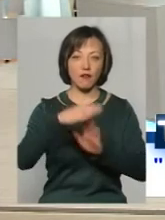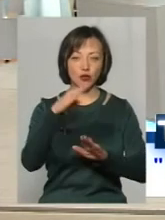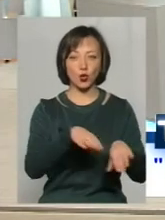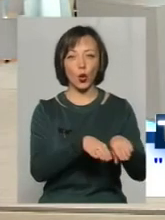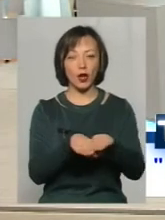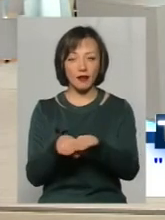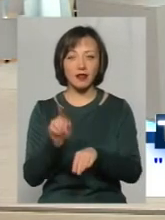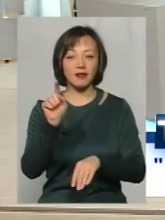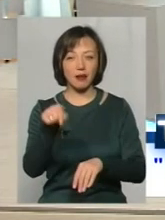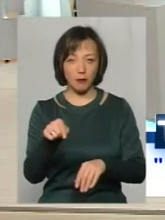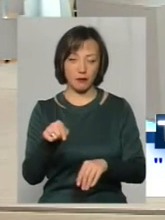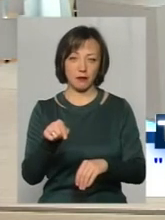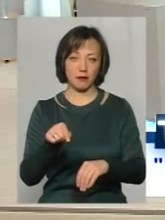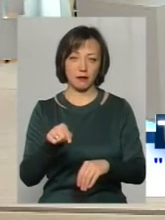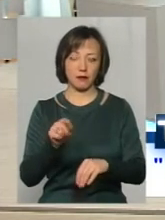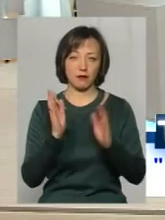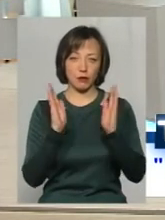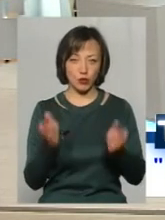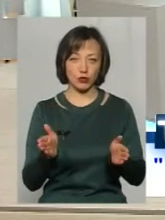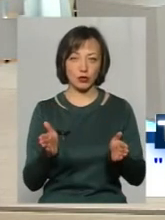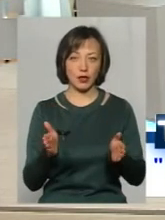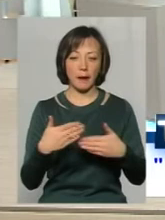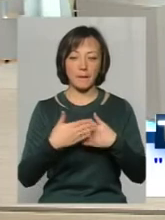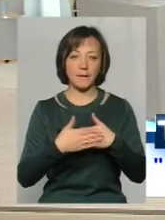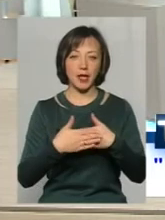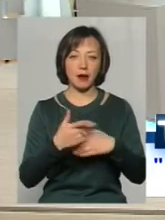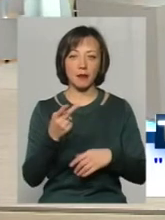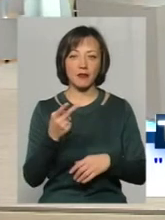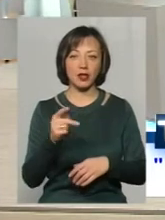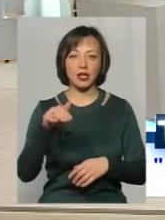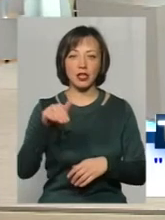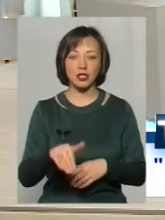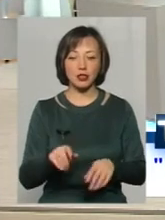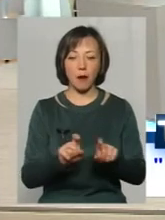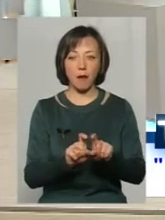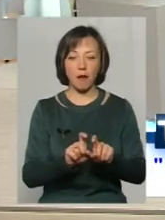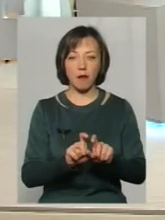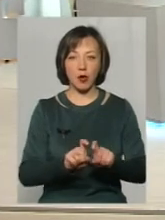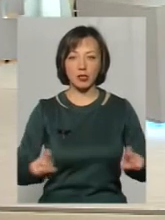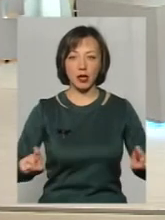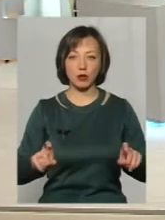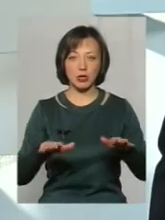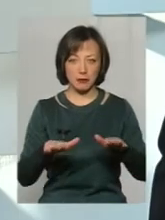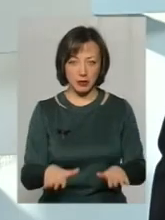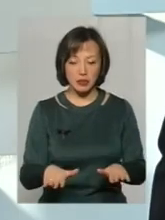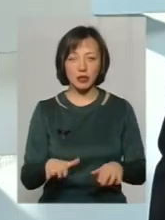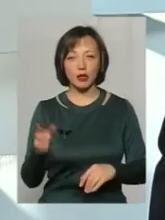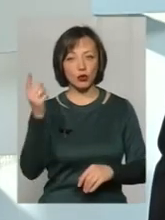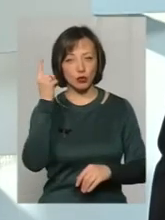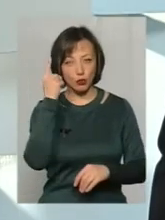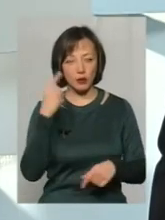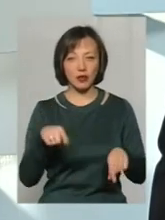рівня. Там будуть біля півтори тисячі посадочних місць, тому, я думаю,